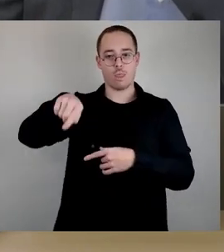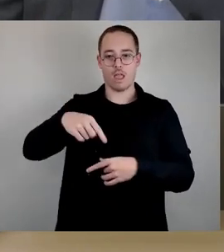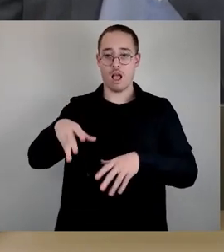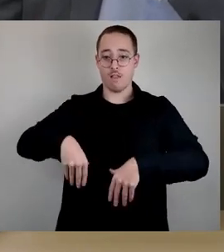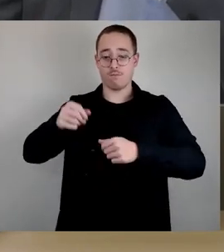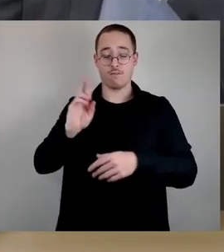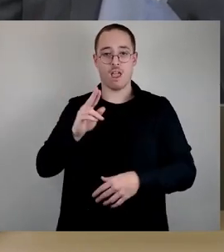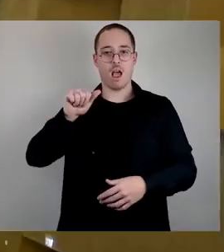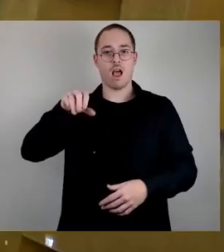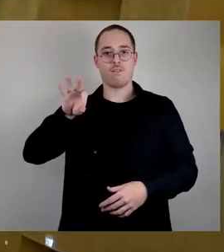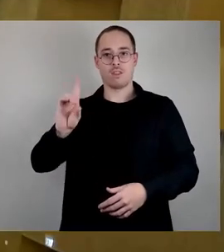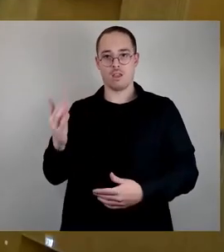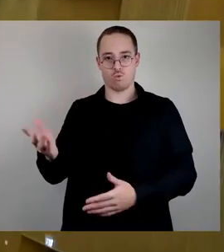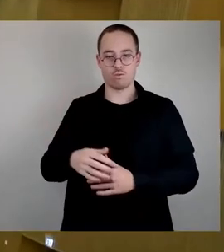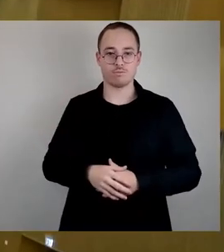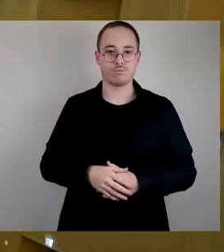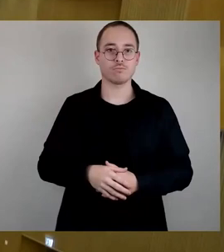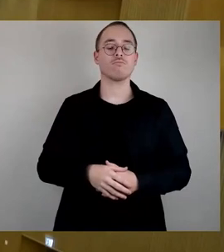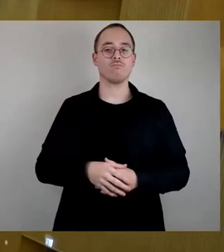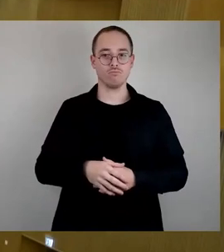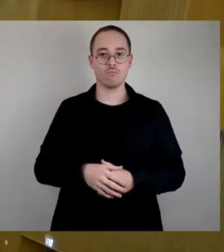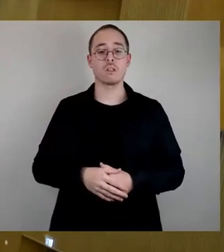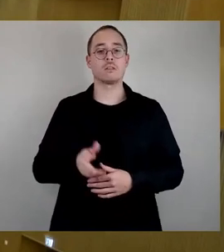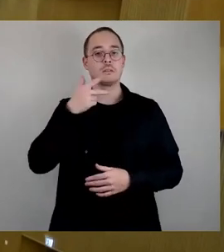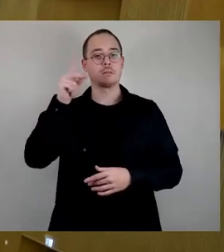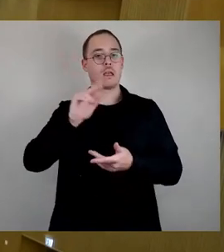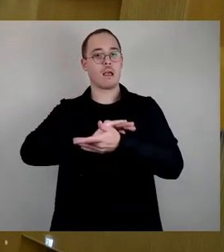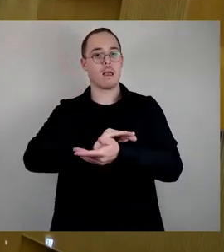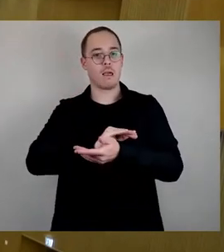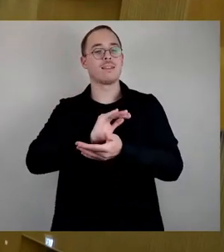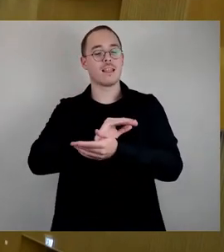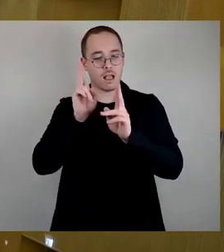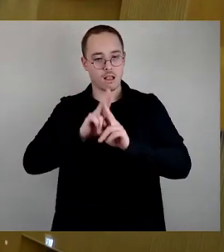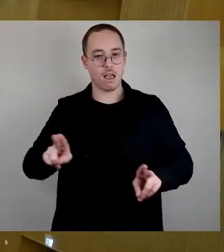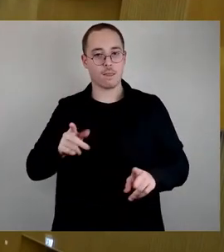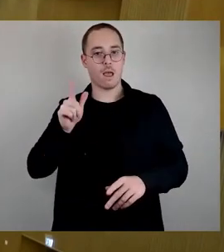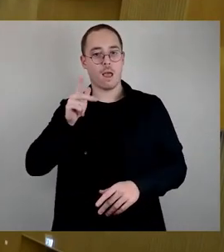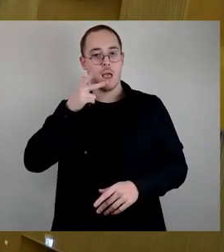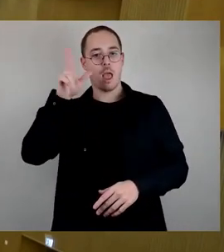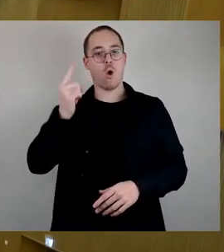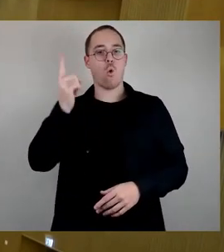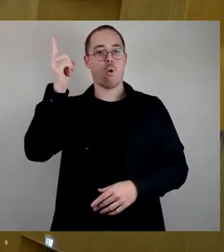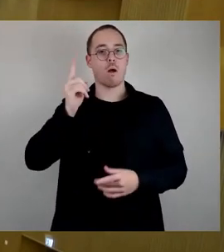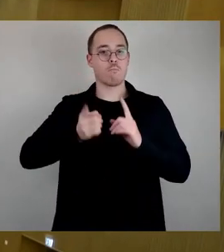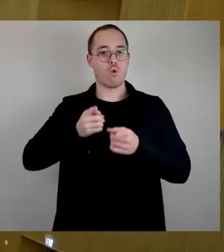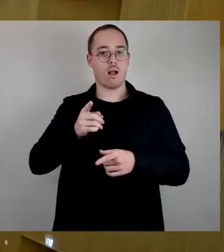Ja, sehr geehrter Herr Oberbürgermeister, sehr geehrte Damen und Herren Stadträte.